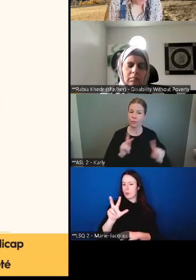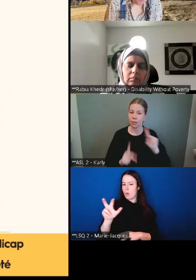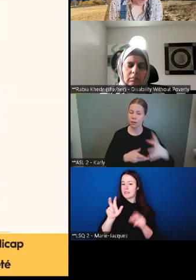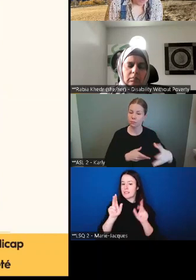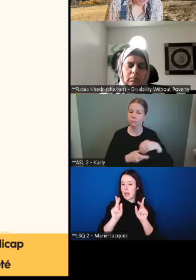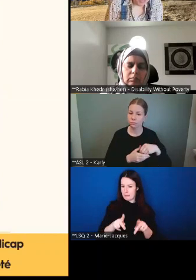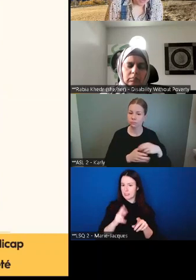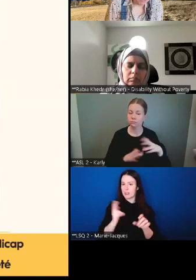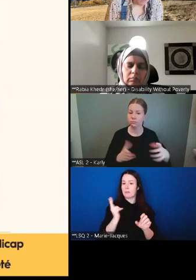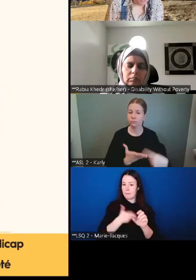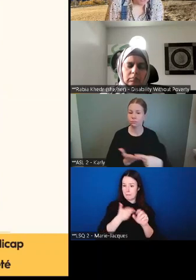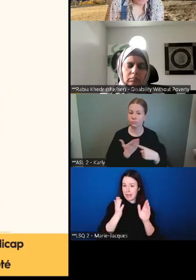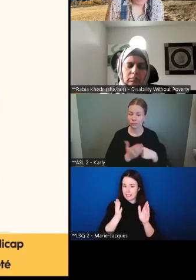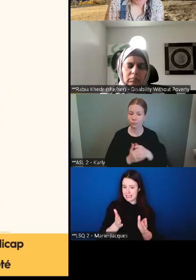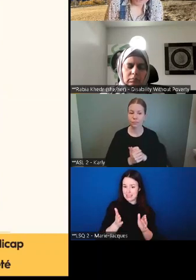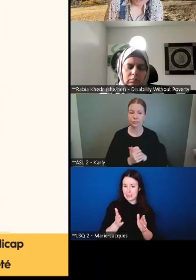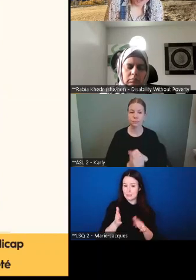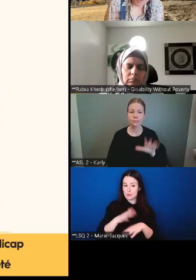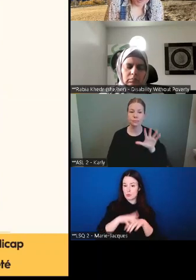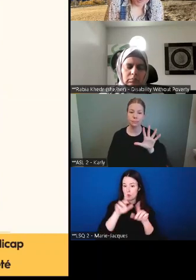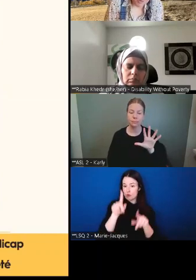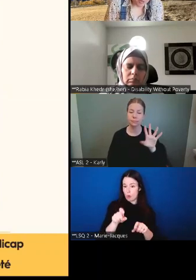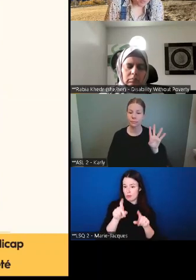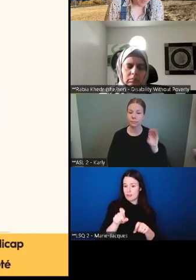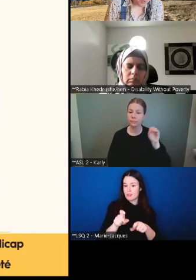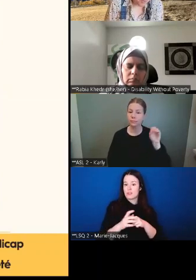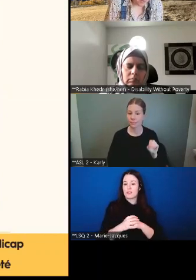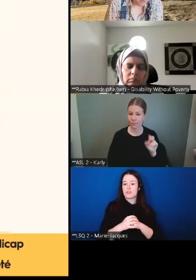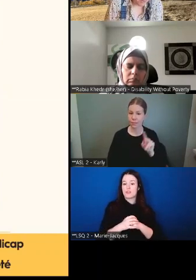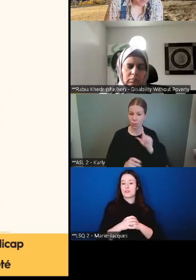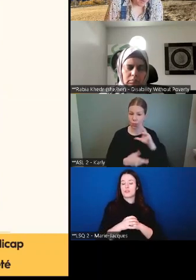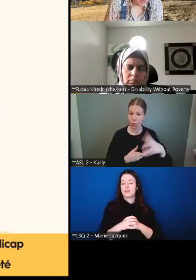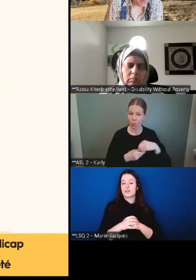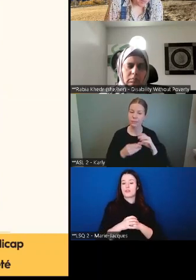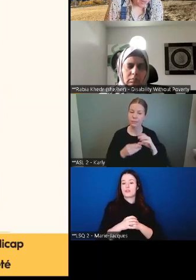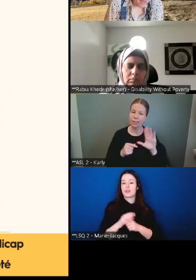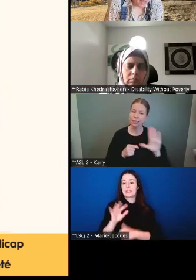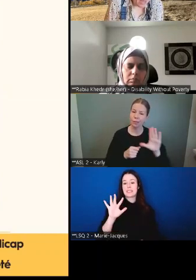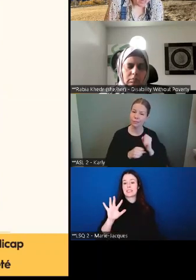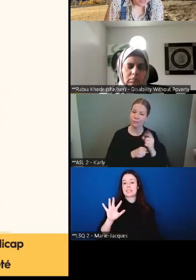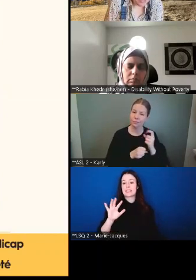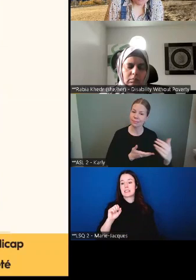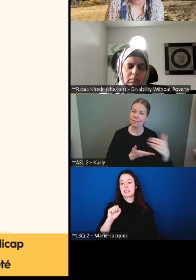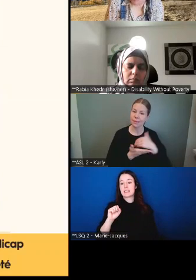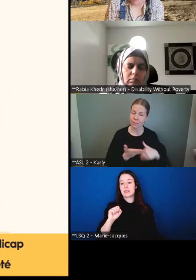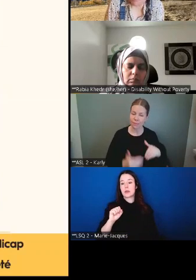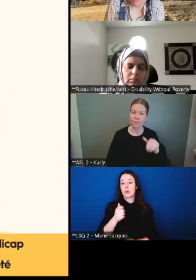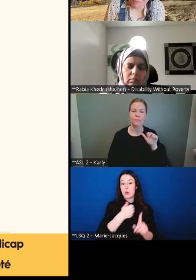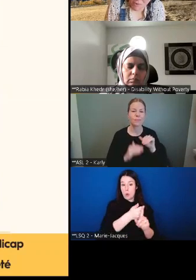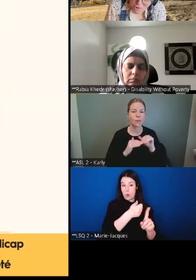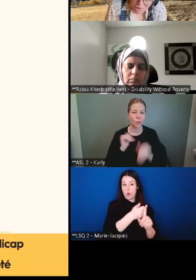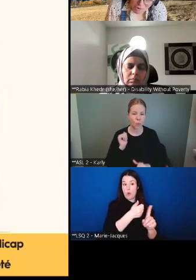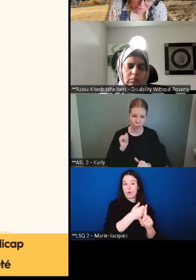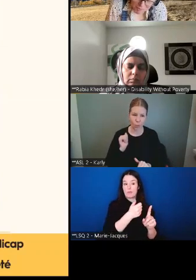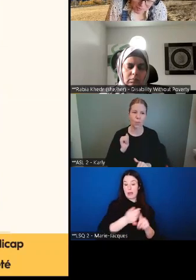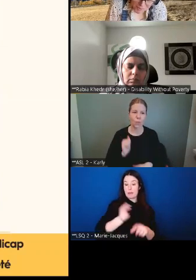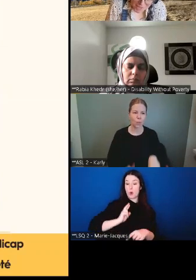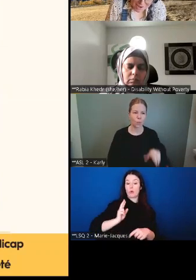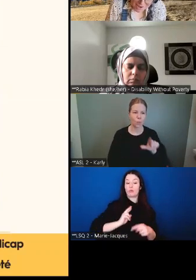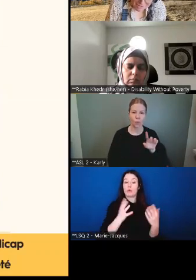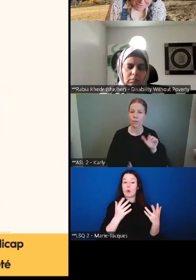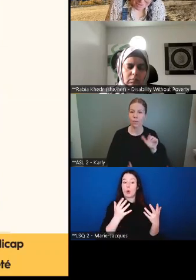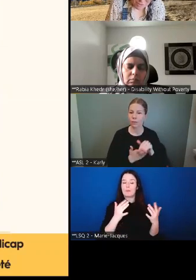participé à ce sondage. Et 54 % ont rapporté avoir un revenu